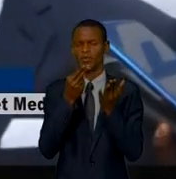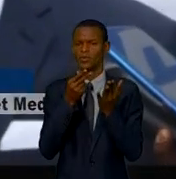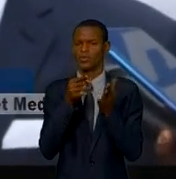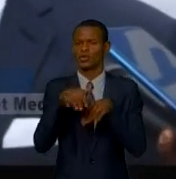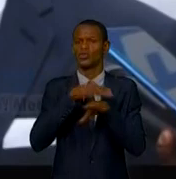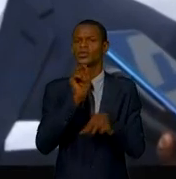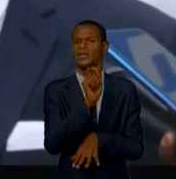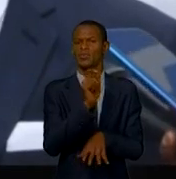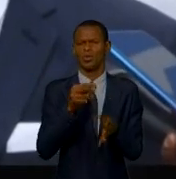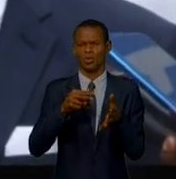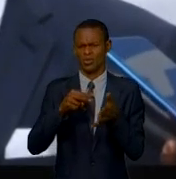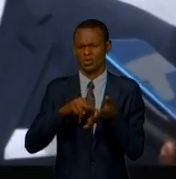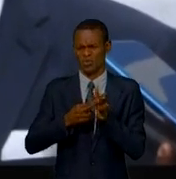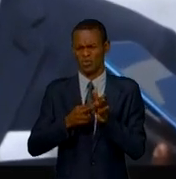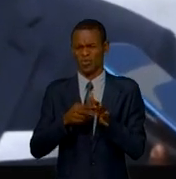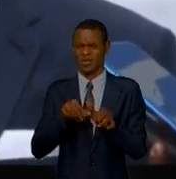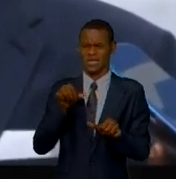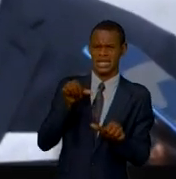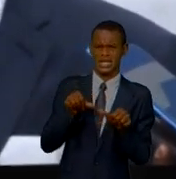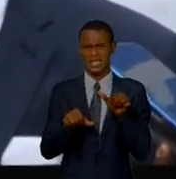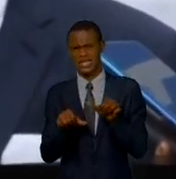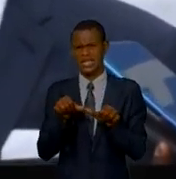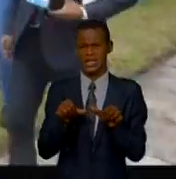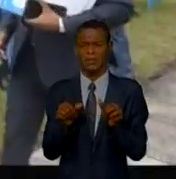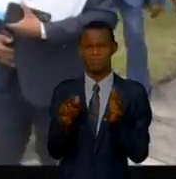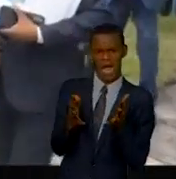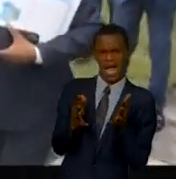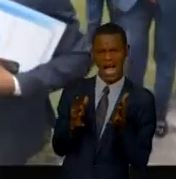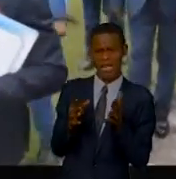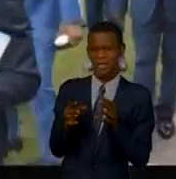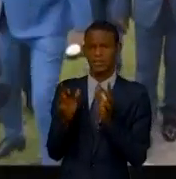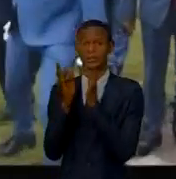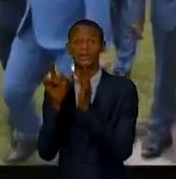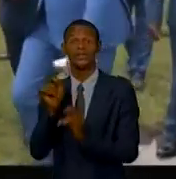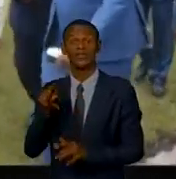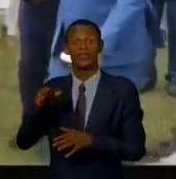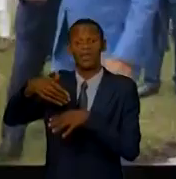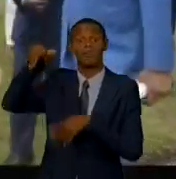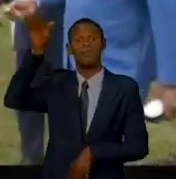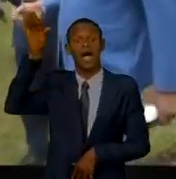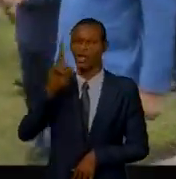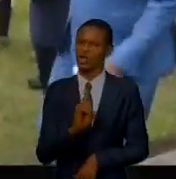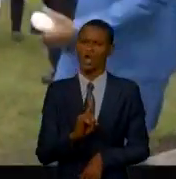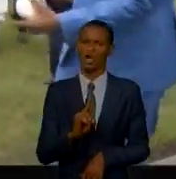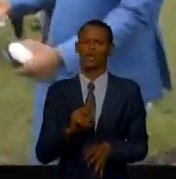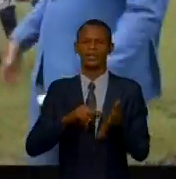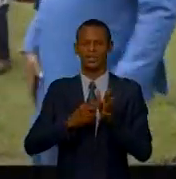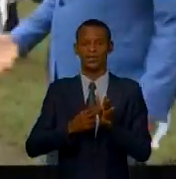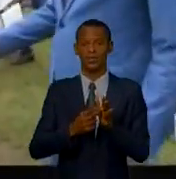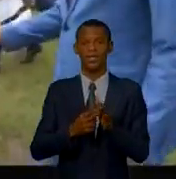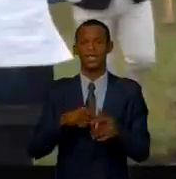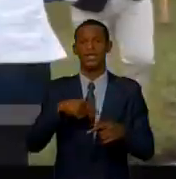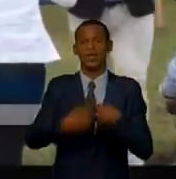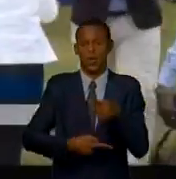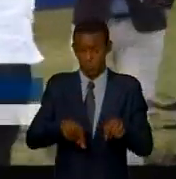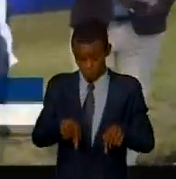raison de craindre la concurrence. Bien au contraire, ça fera de l'émulation. Il faut noter que dès ce samedi, France 24 est accessible